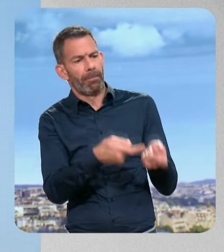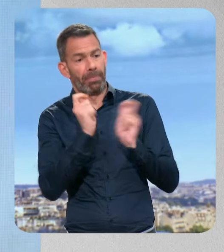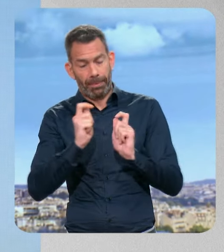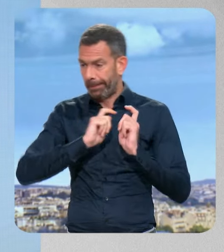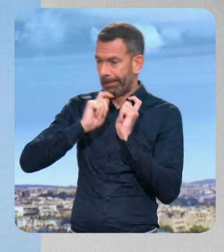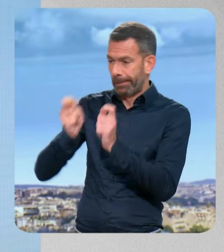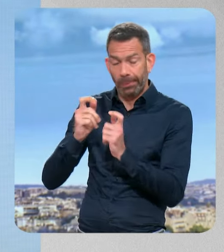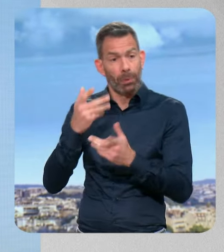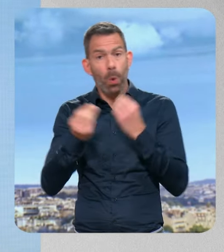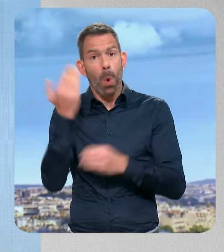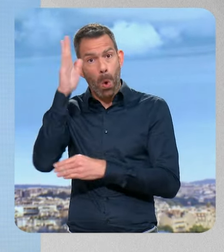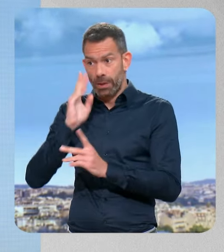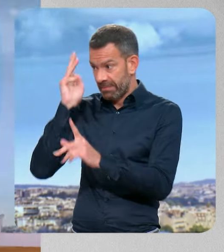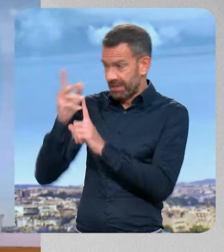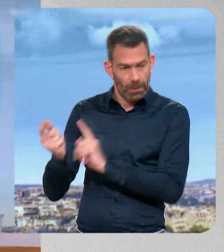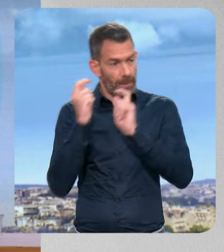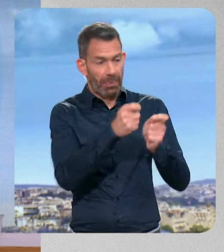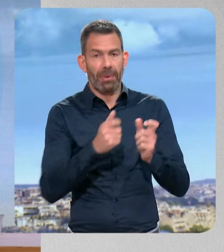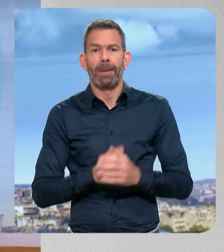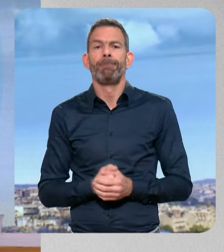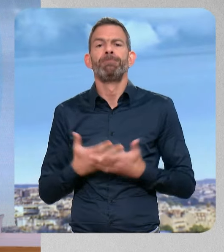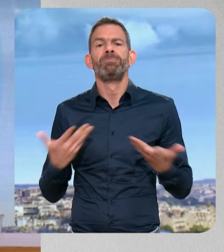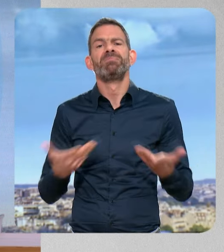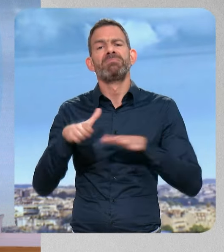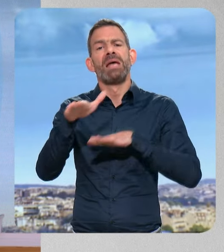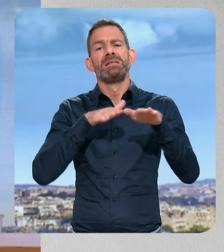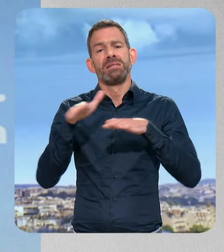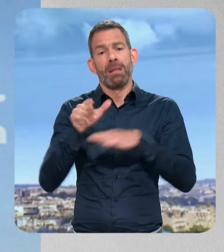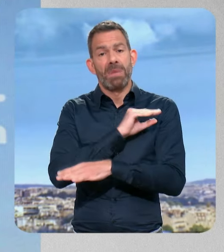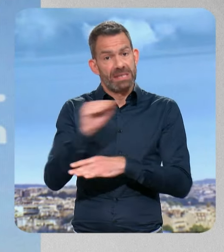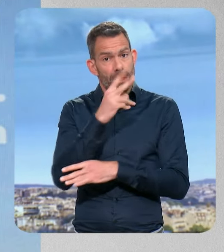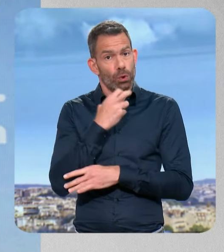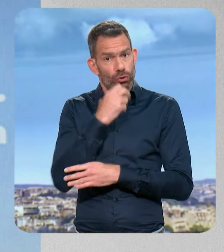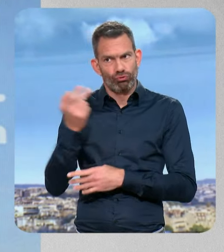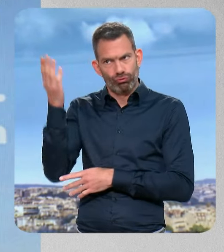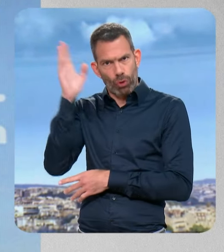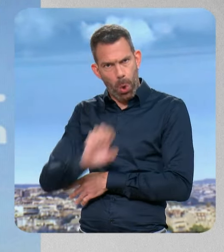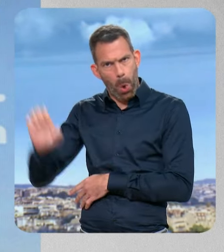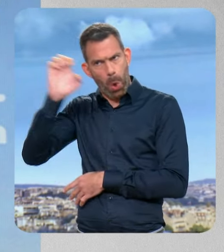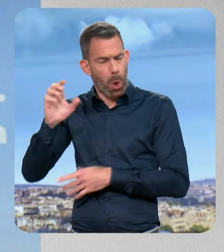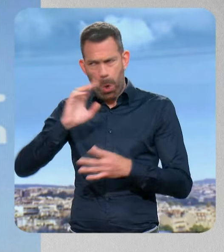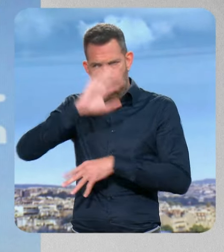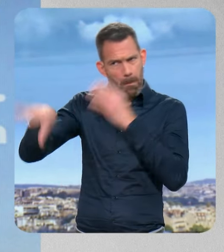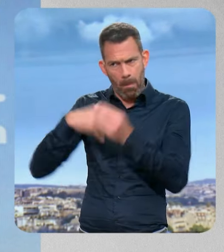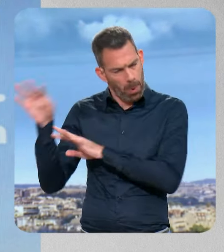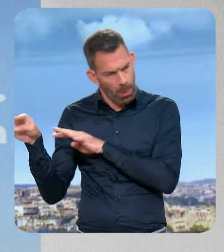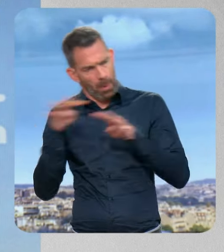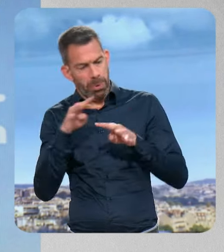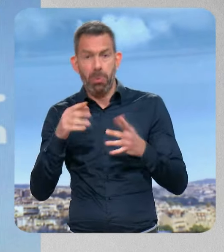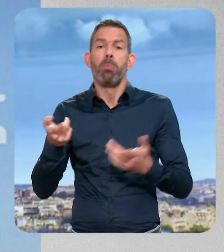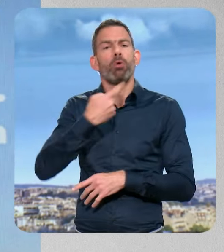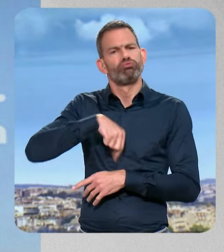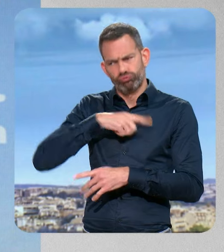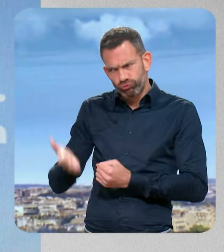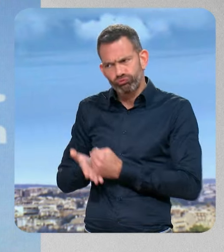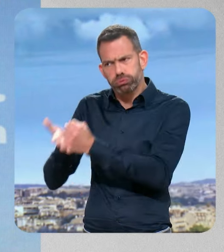qui doivent leur être confiées ? – Notre modèle de sécurité civile, il est reconnu au travers de l'Europe et même du monde. On vient régulièrement en soutien des pays voisins.